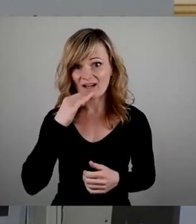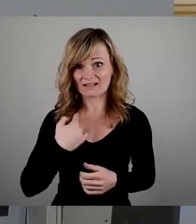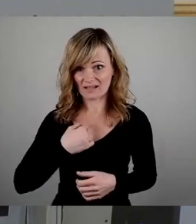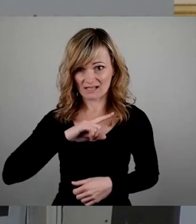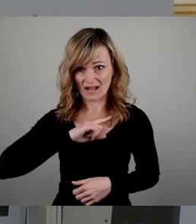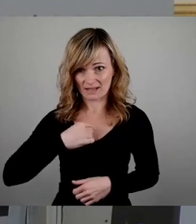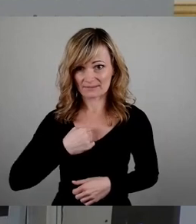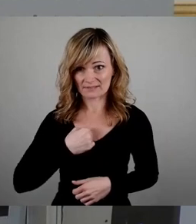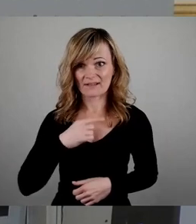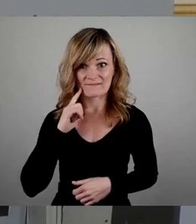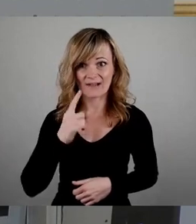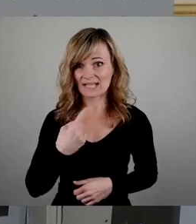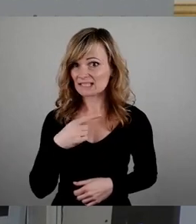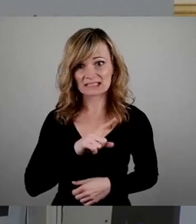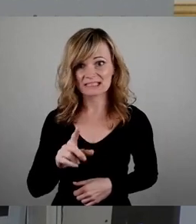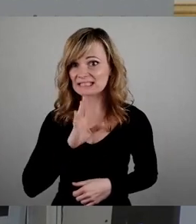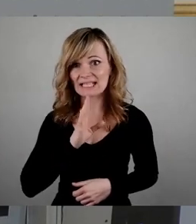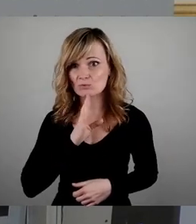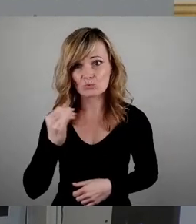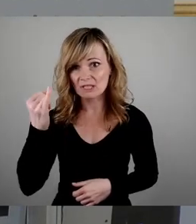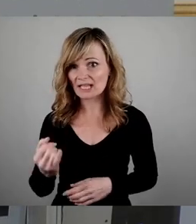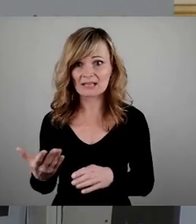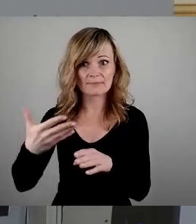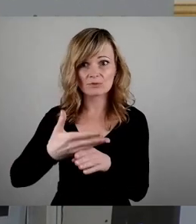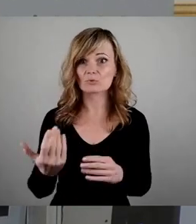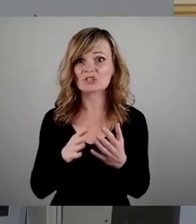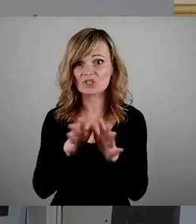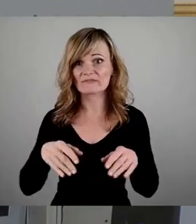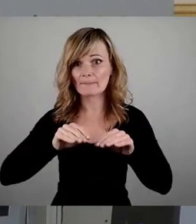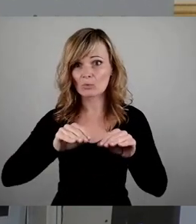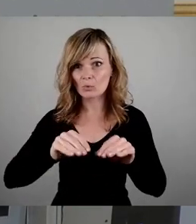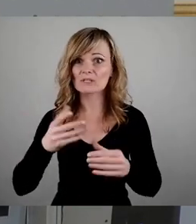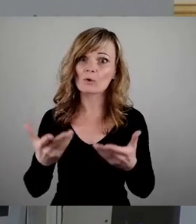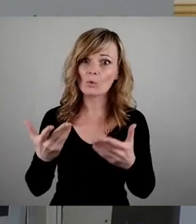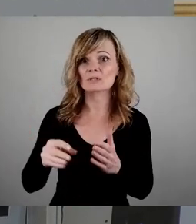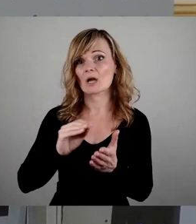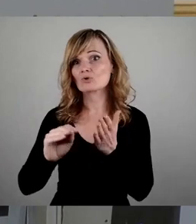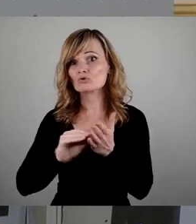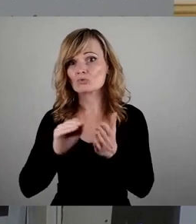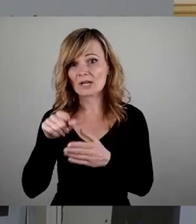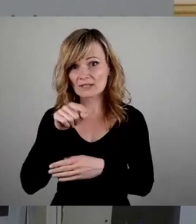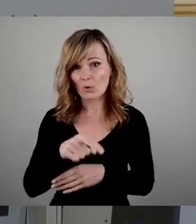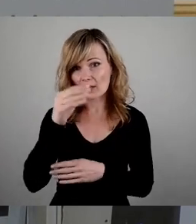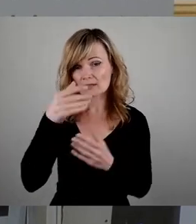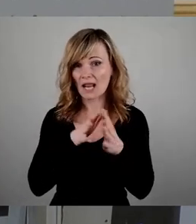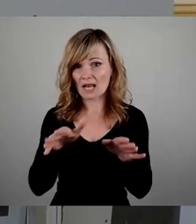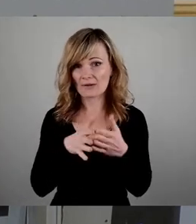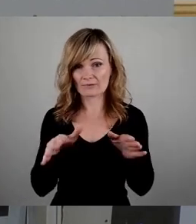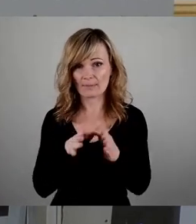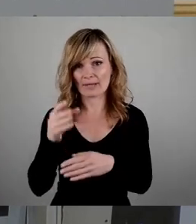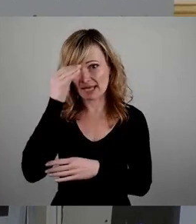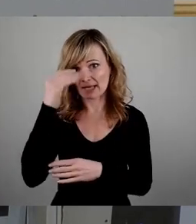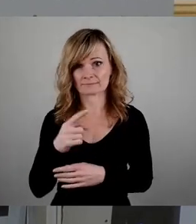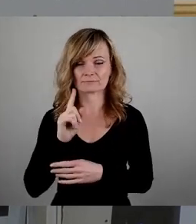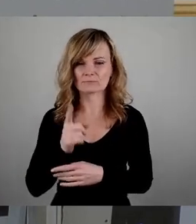zu, dass das Kind einen Schwimmkurs nur absolviert oder in der Schule das Schwimmen lernt. Nein, es muss regelmäßig angewendet